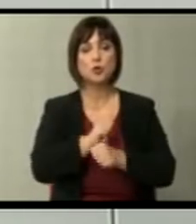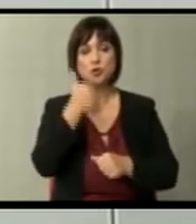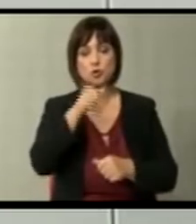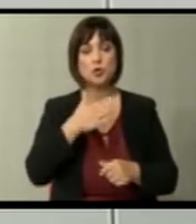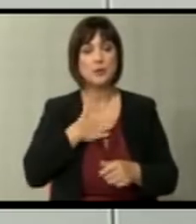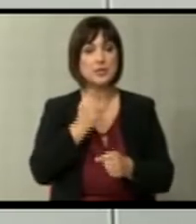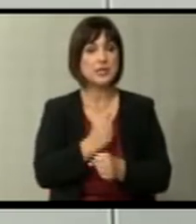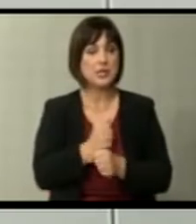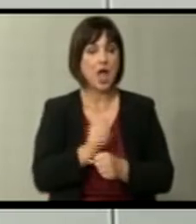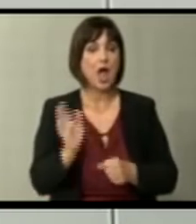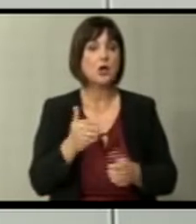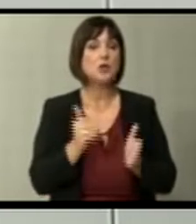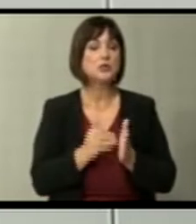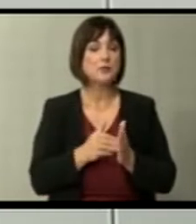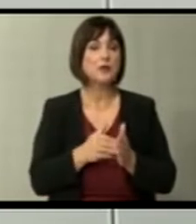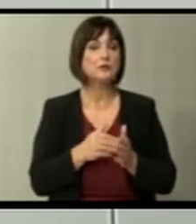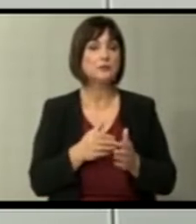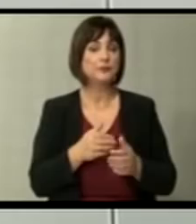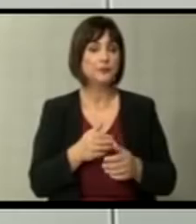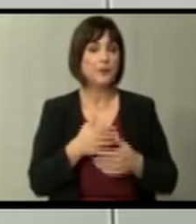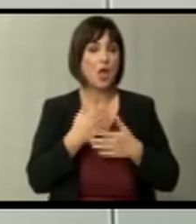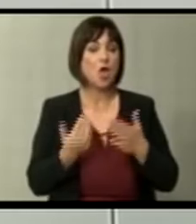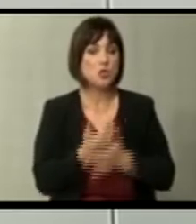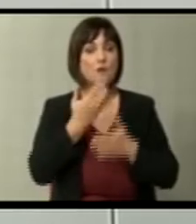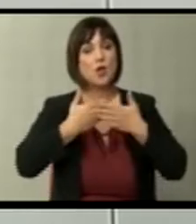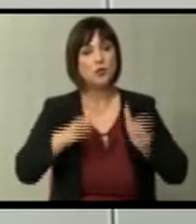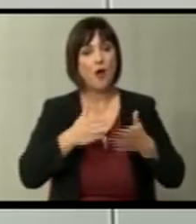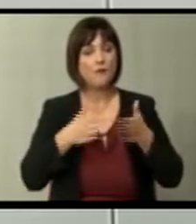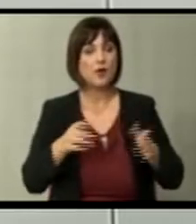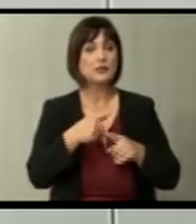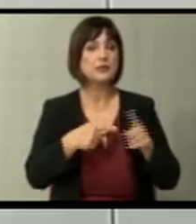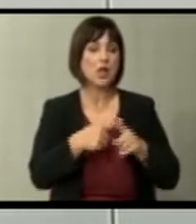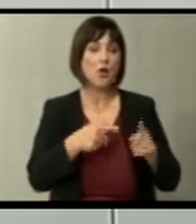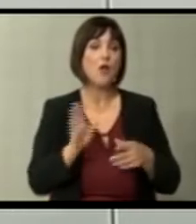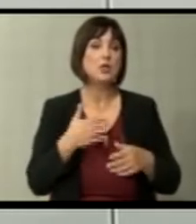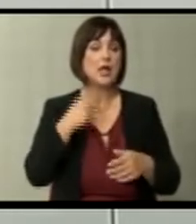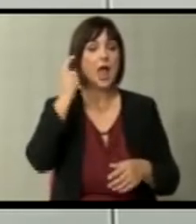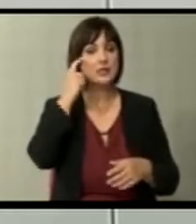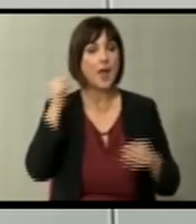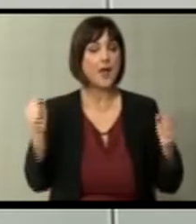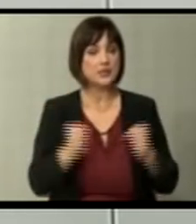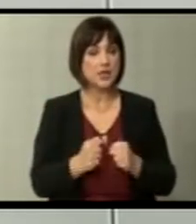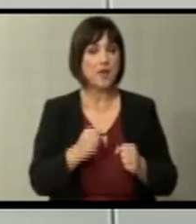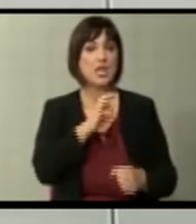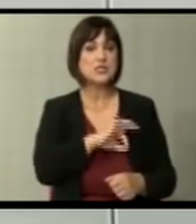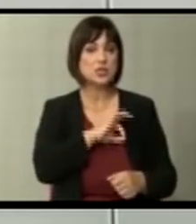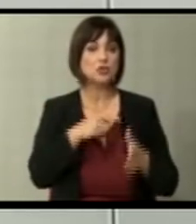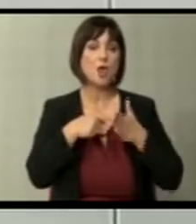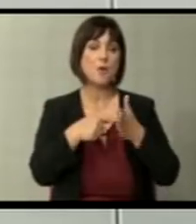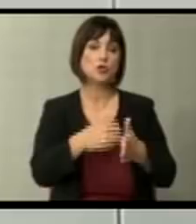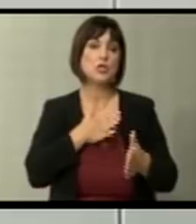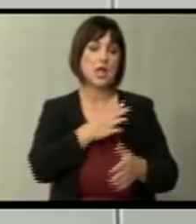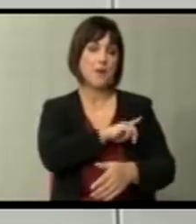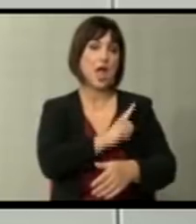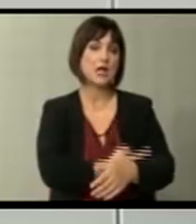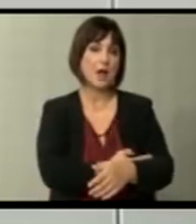направиме. Пако треба да ги преотвараат и по главијата. Да знаеме дека имаме сериозна задача и да покажем дека имаме